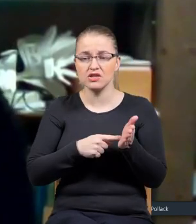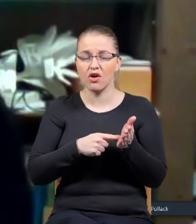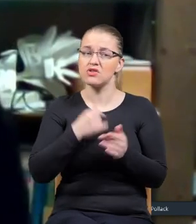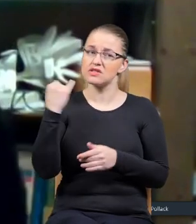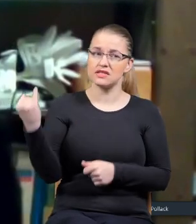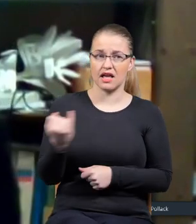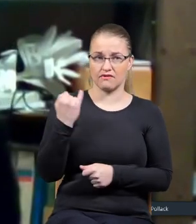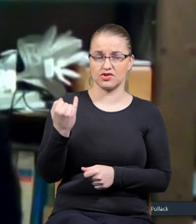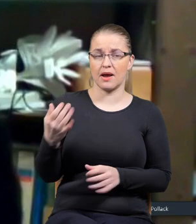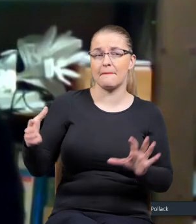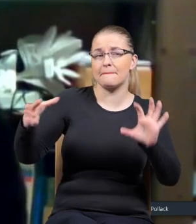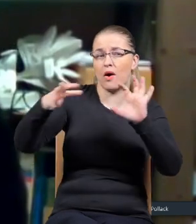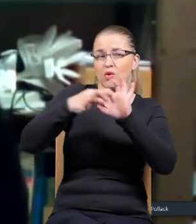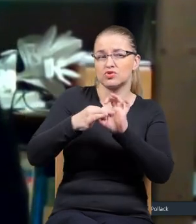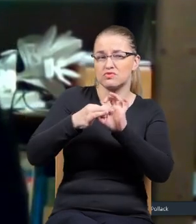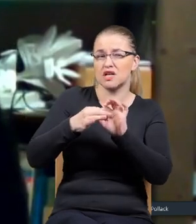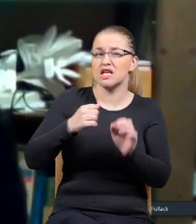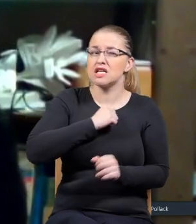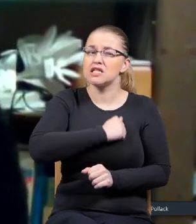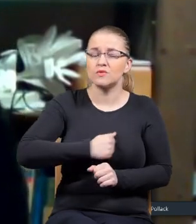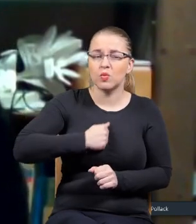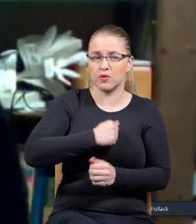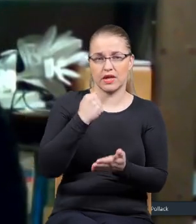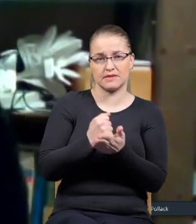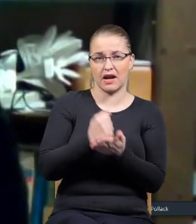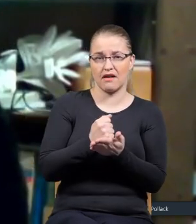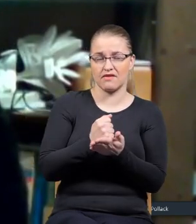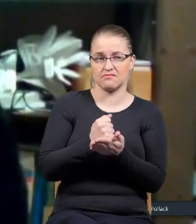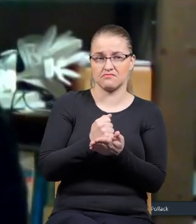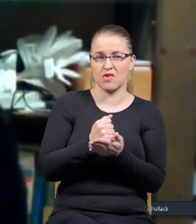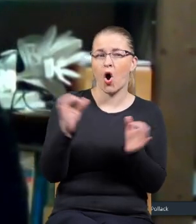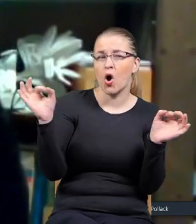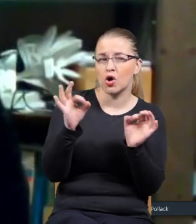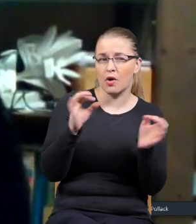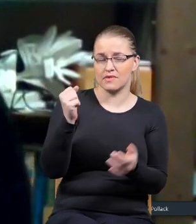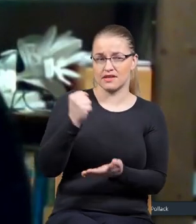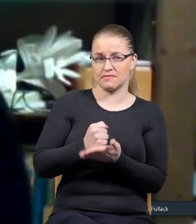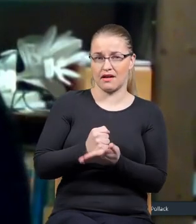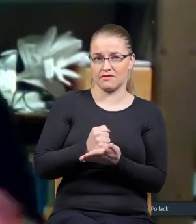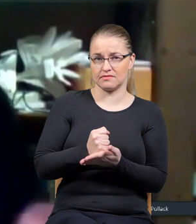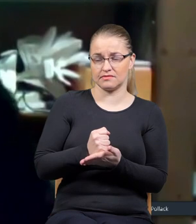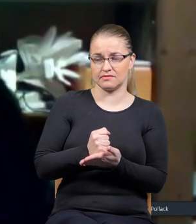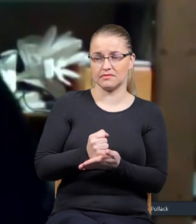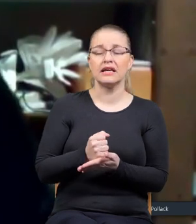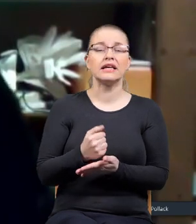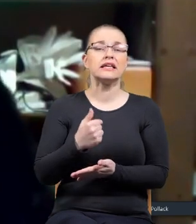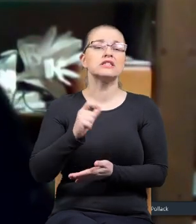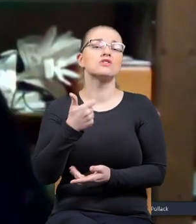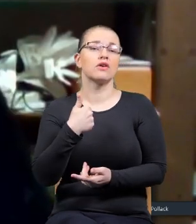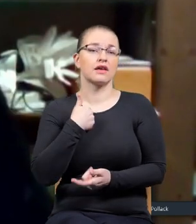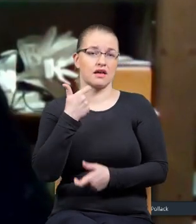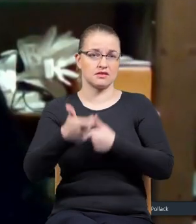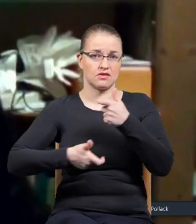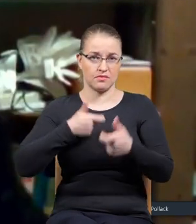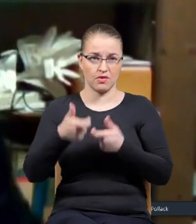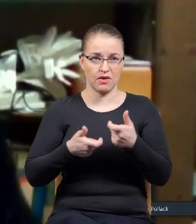jest związane jakimiś smutnymi rzeczami, prawda, czyli tragicznymi rzeczami. Oczywiście, co ja zrobiłem, to